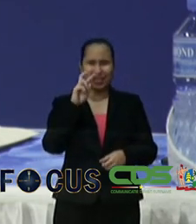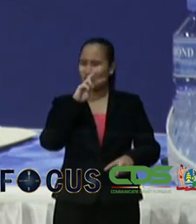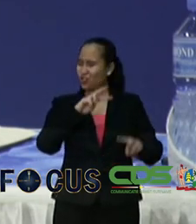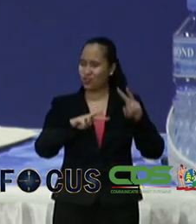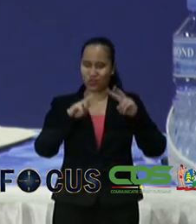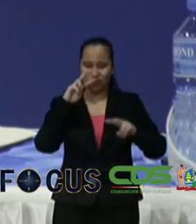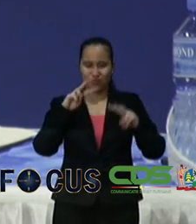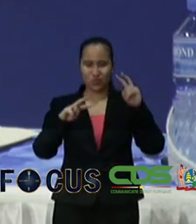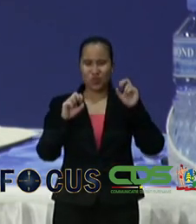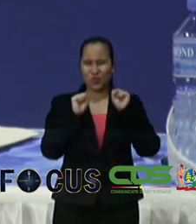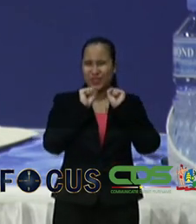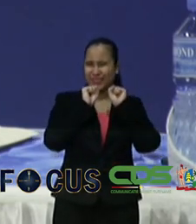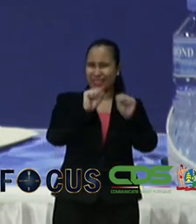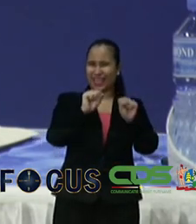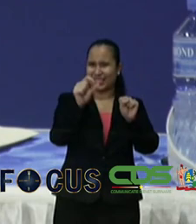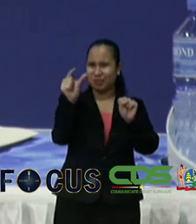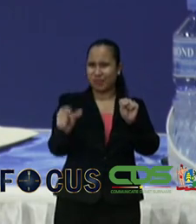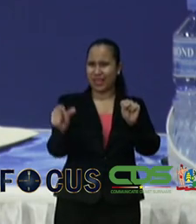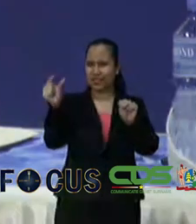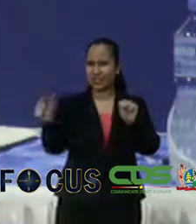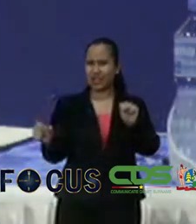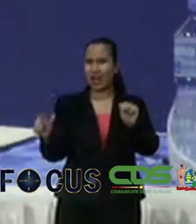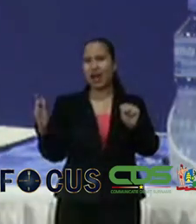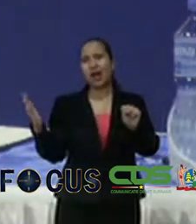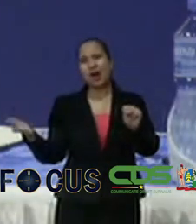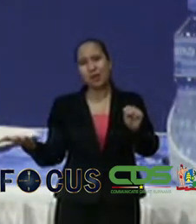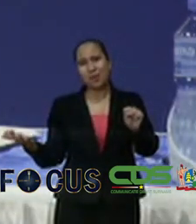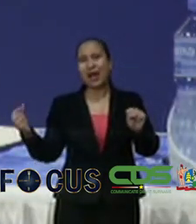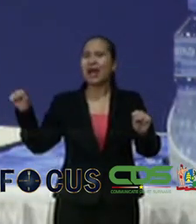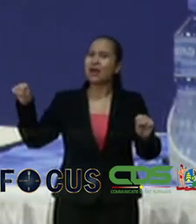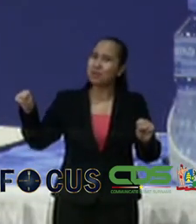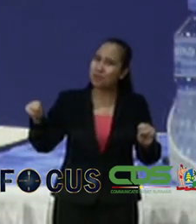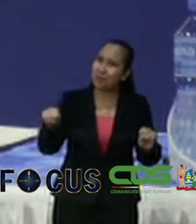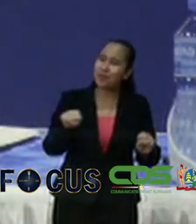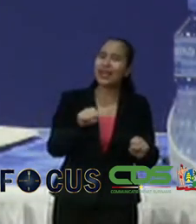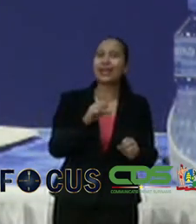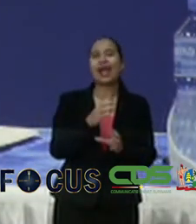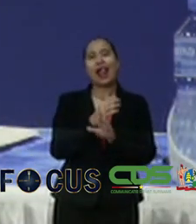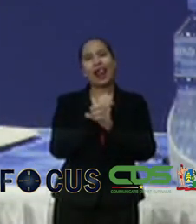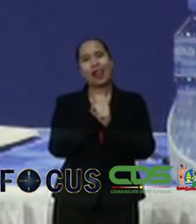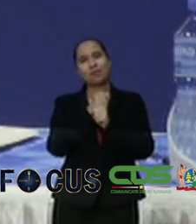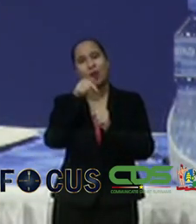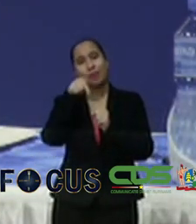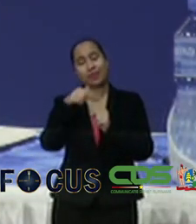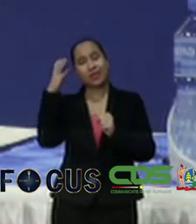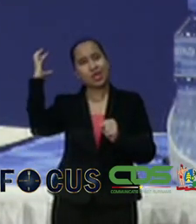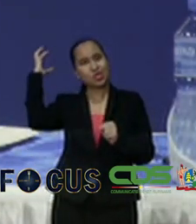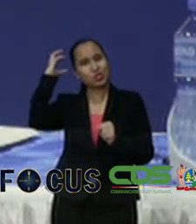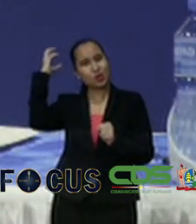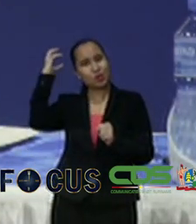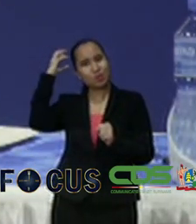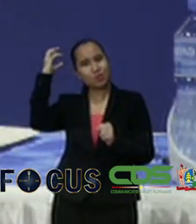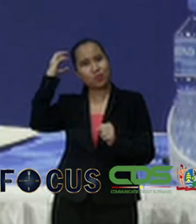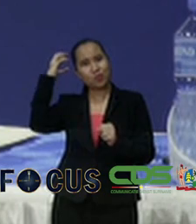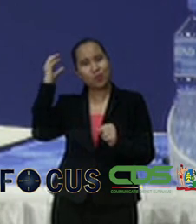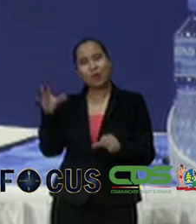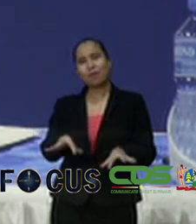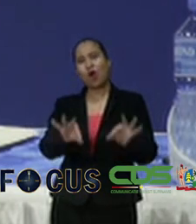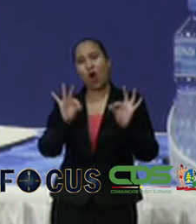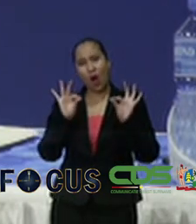tegenstanders. Maar dat we op zoek zijn naar middenstanders om deze problemen te leef te gaan.